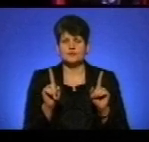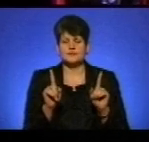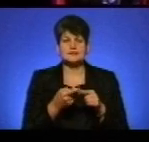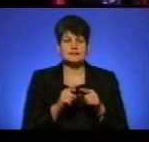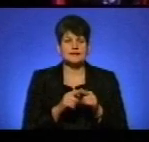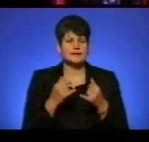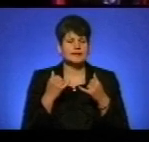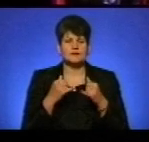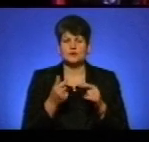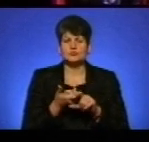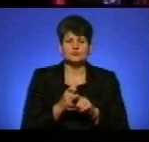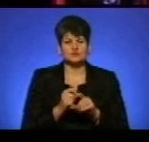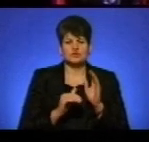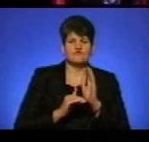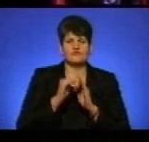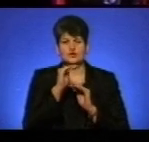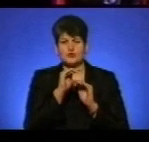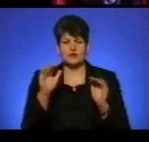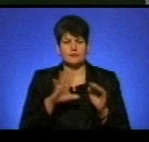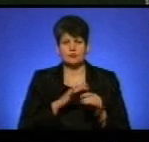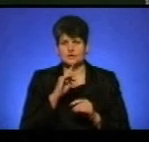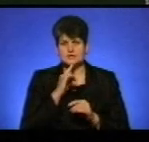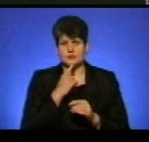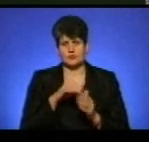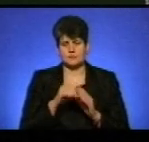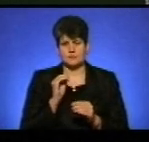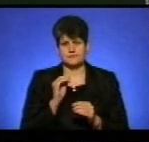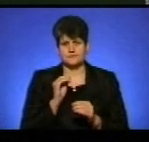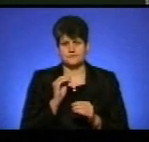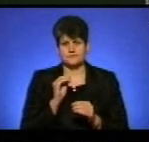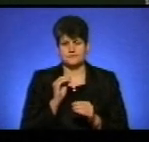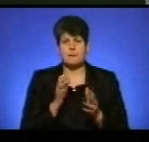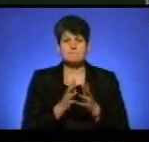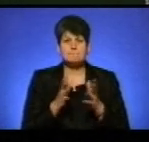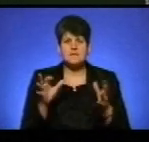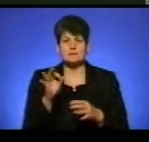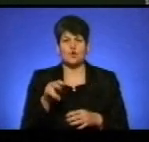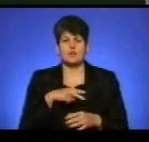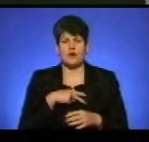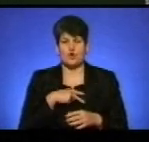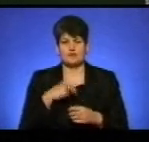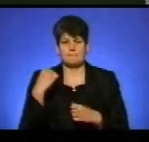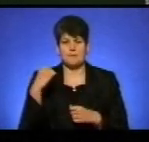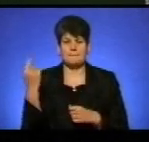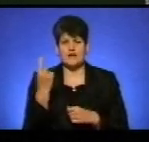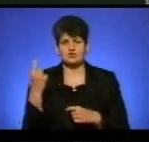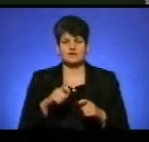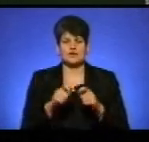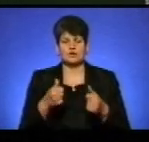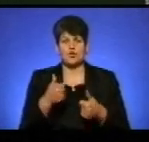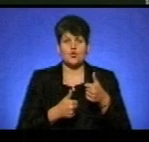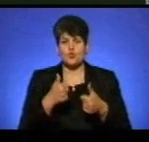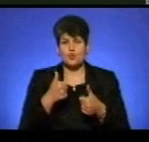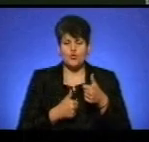надзвичайно високий рівень. Нам було дуже-дуже складно. Більше про нагородження переможців першого відкритого конкурсу